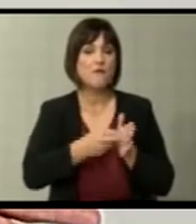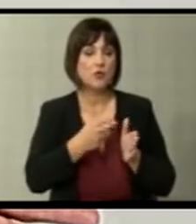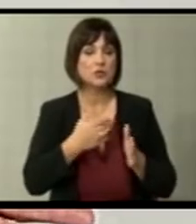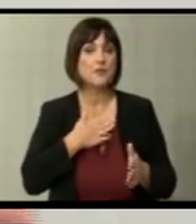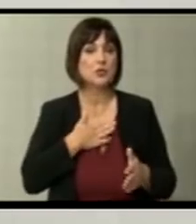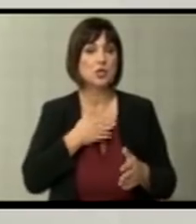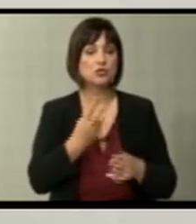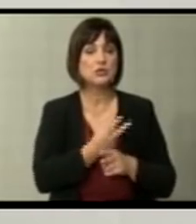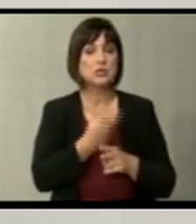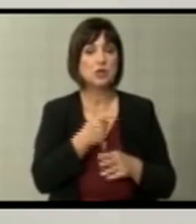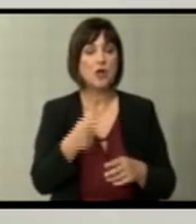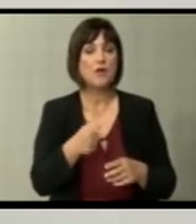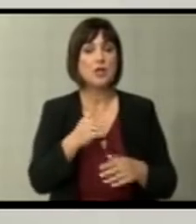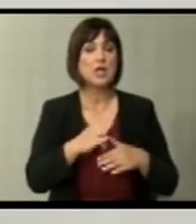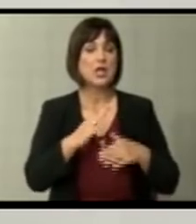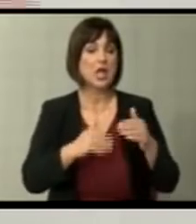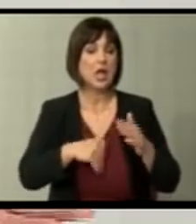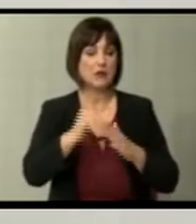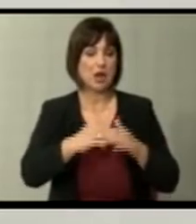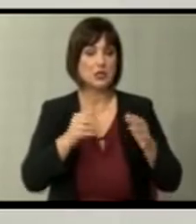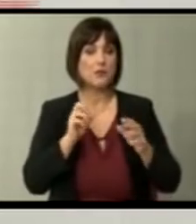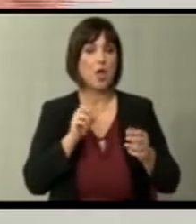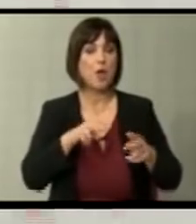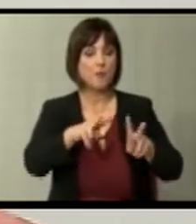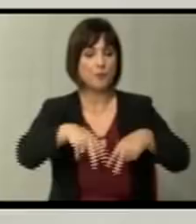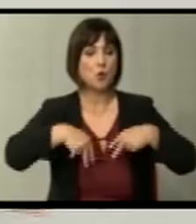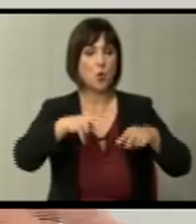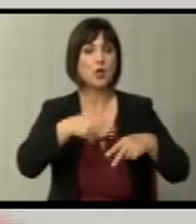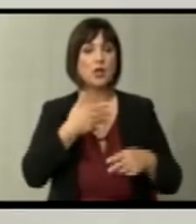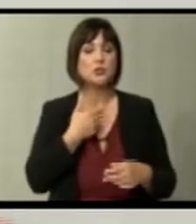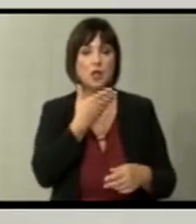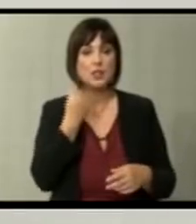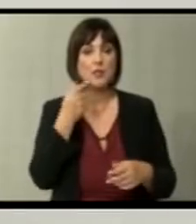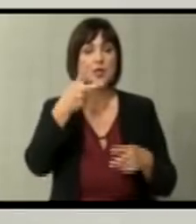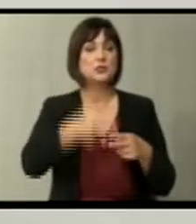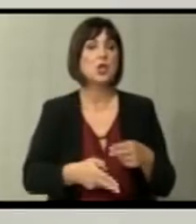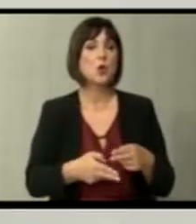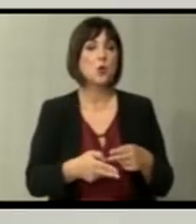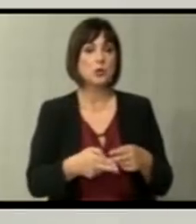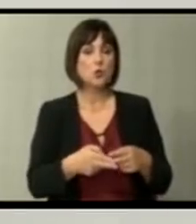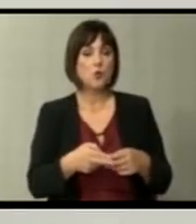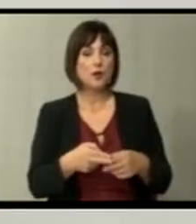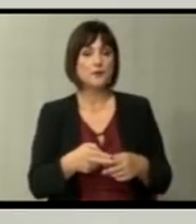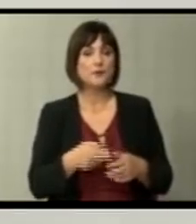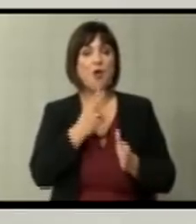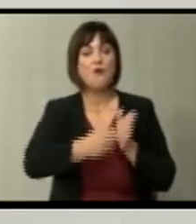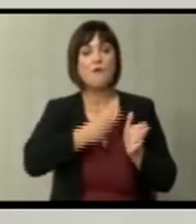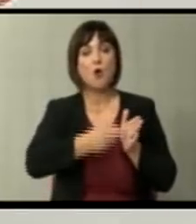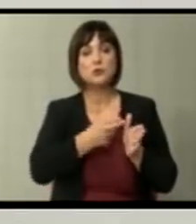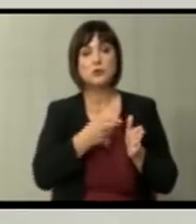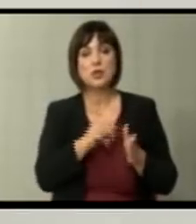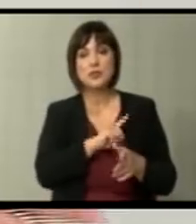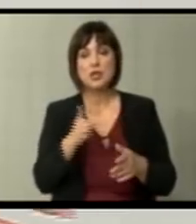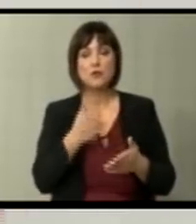нашите земја, а ќе градиме пруги, а таму крешто има пруги се окинуват возовите, пошто